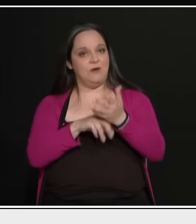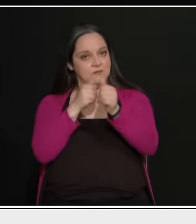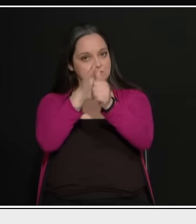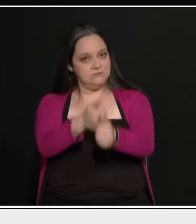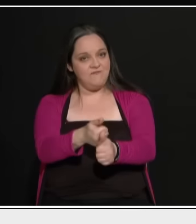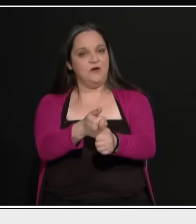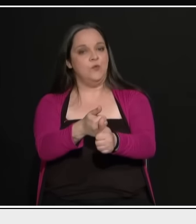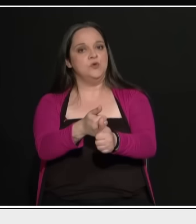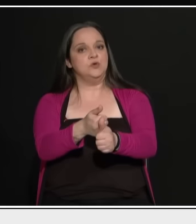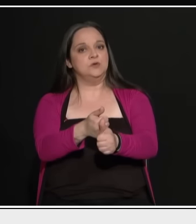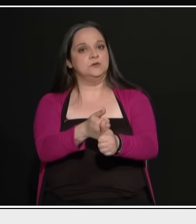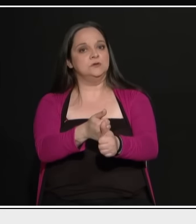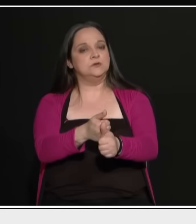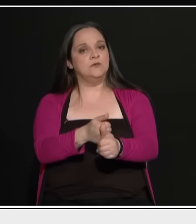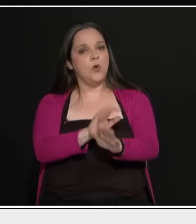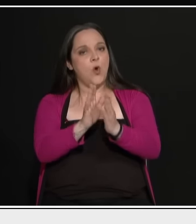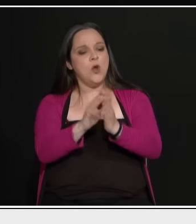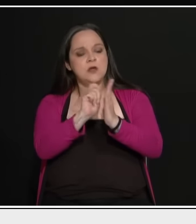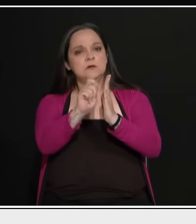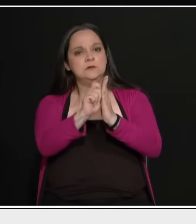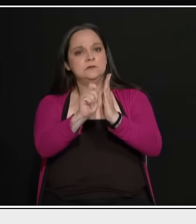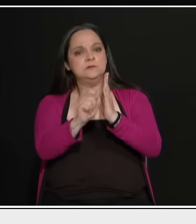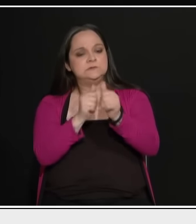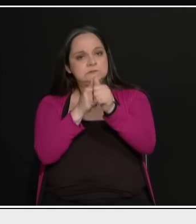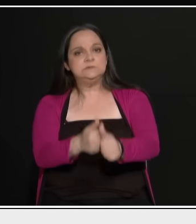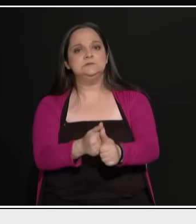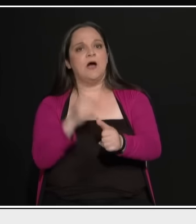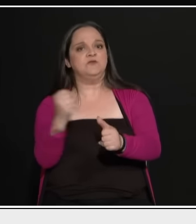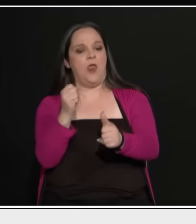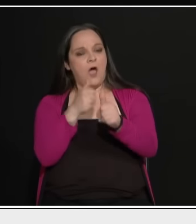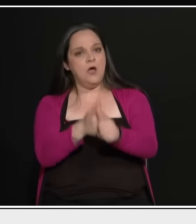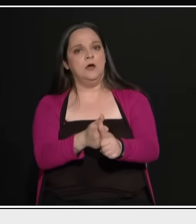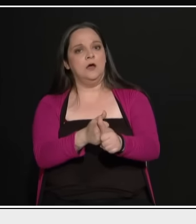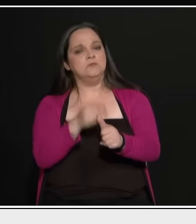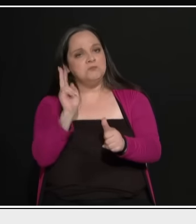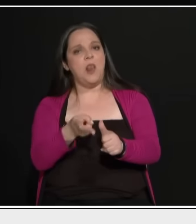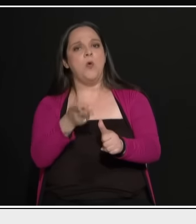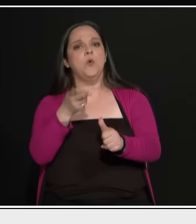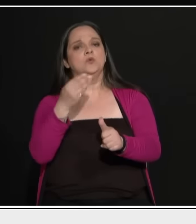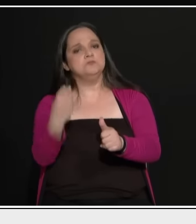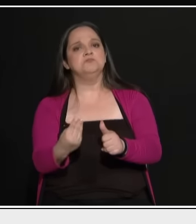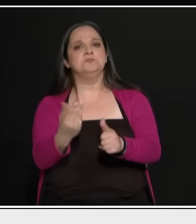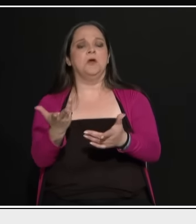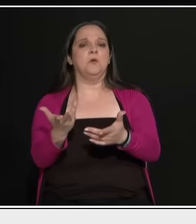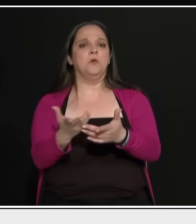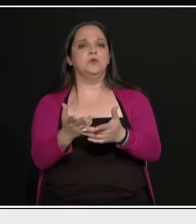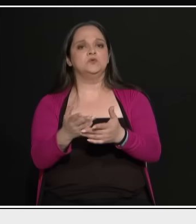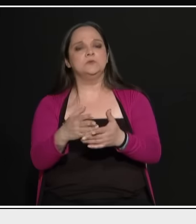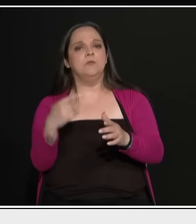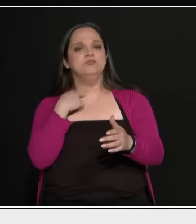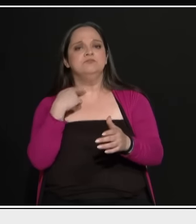να εμφαρμοστεί, δηλαδή κατά γράμμα αυτό το οποίο υπεγράφει καλός, κακός, με αυστοχίες ή χωρίς,